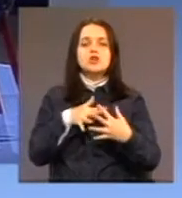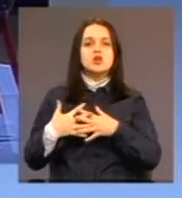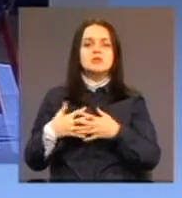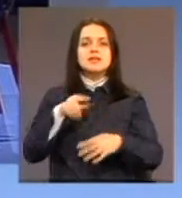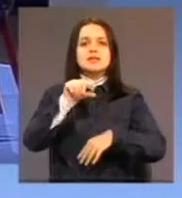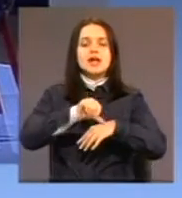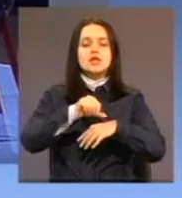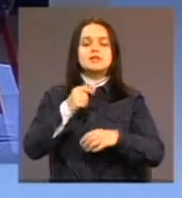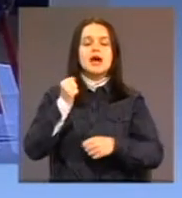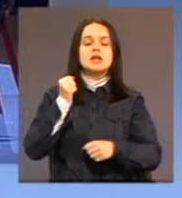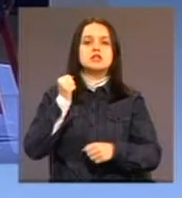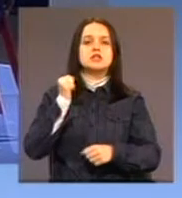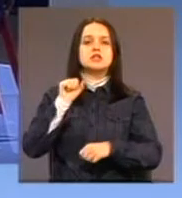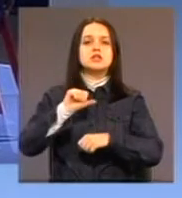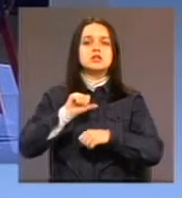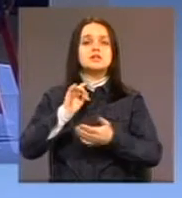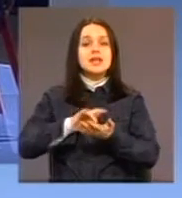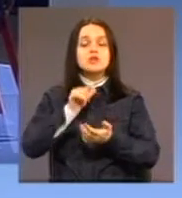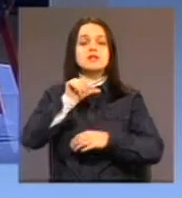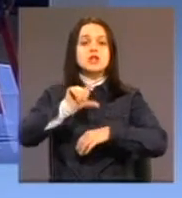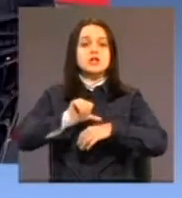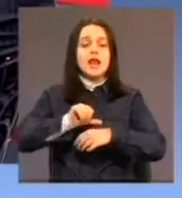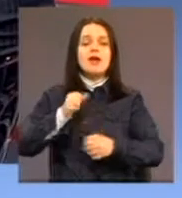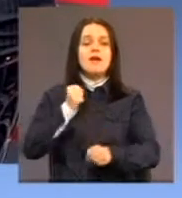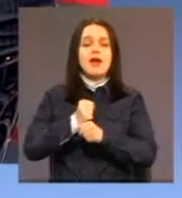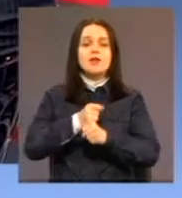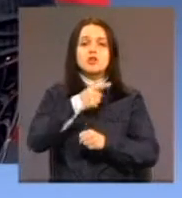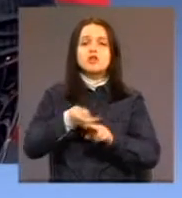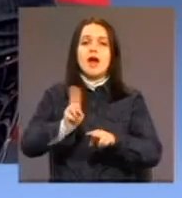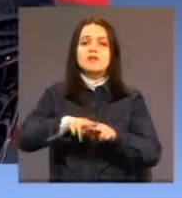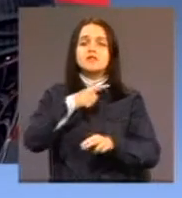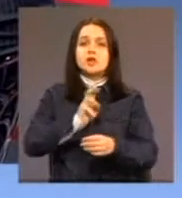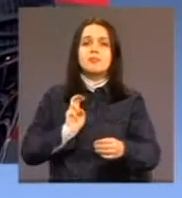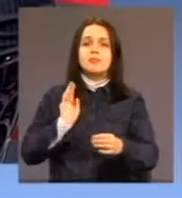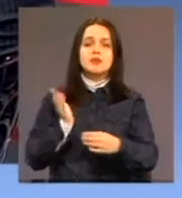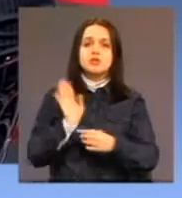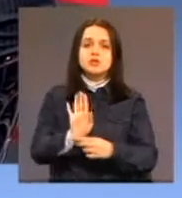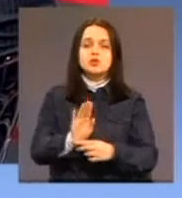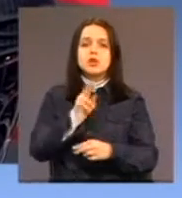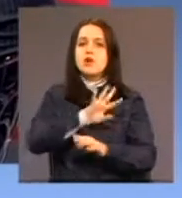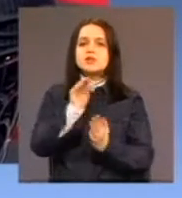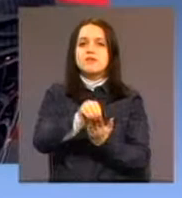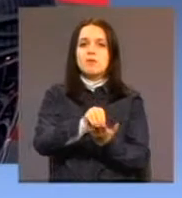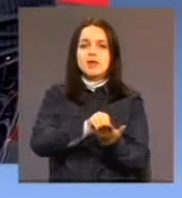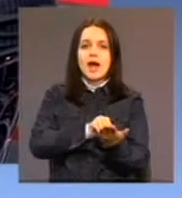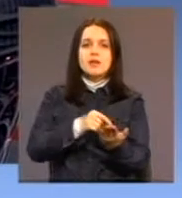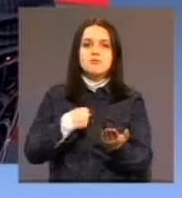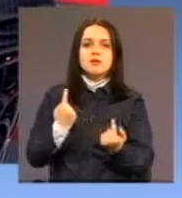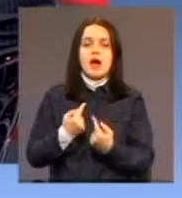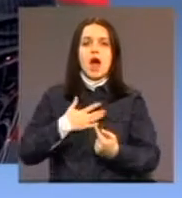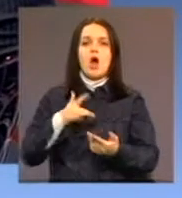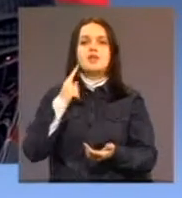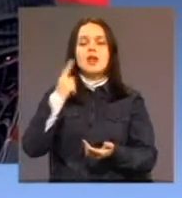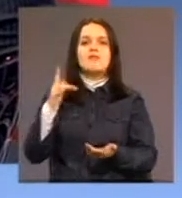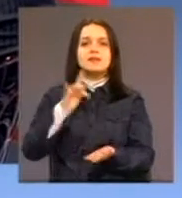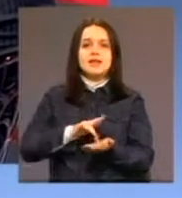najprisutniji na terenu, imaju najbolje podatke. Mi kao dnevni centar i kao ustanova uopšte s